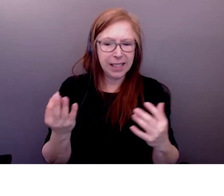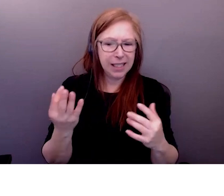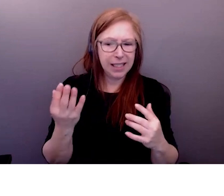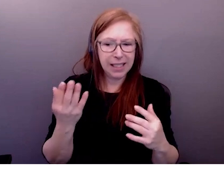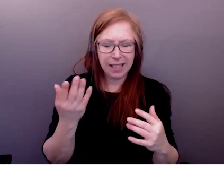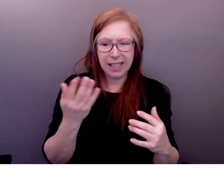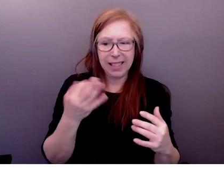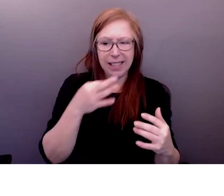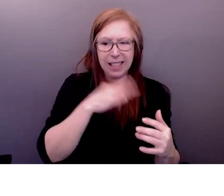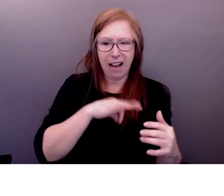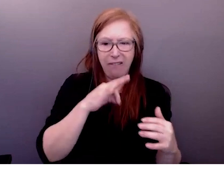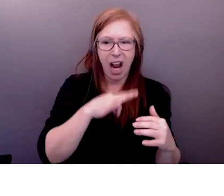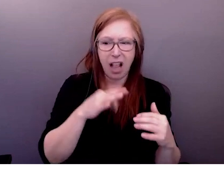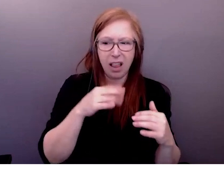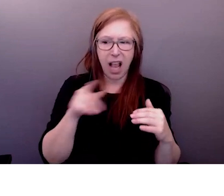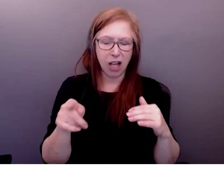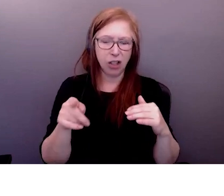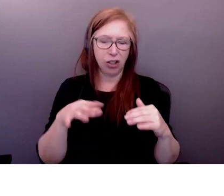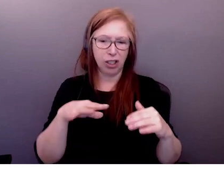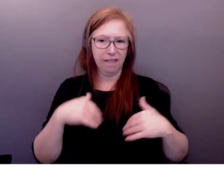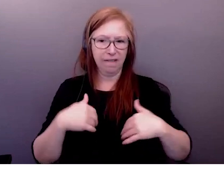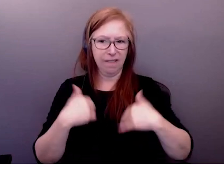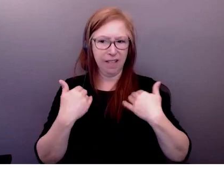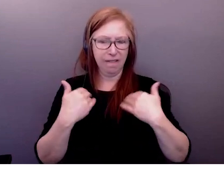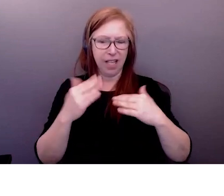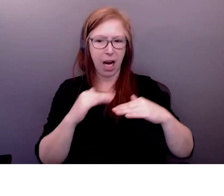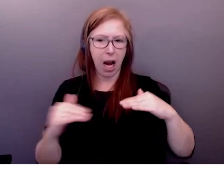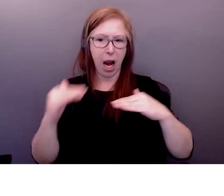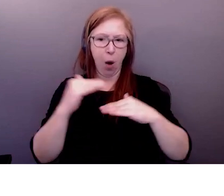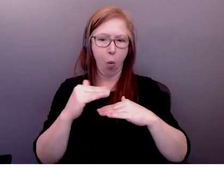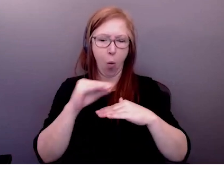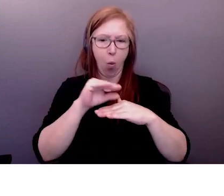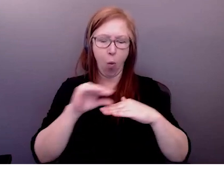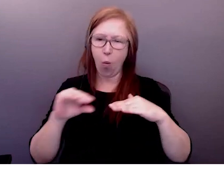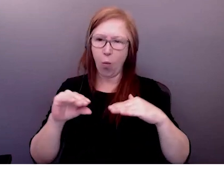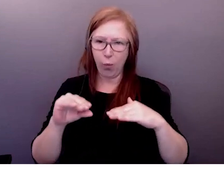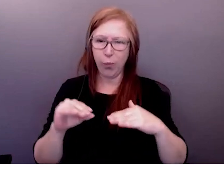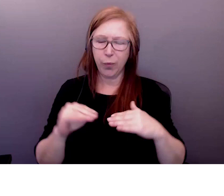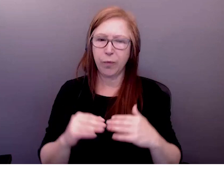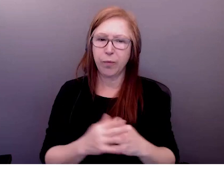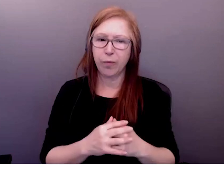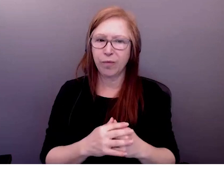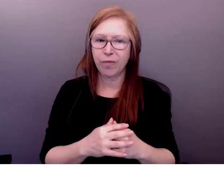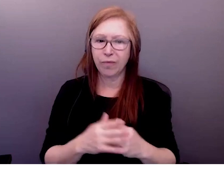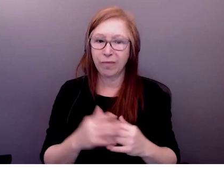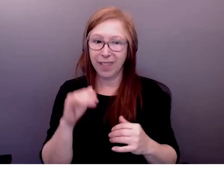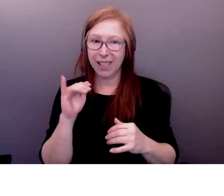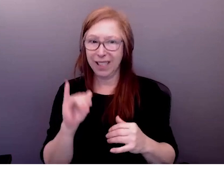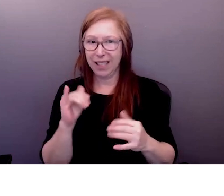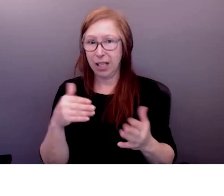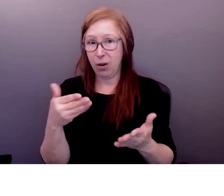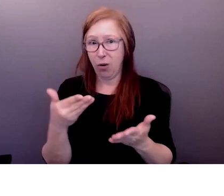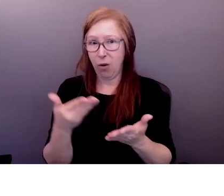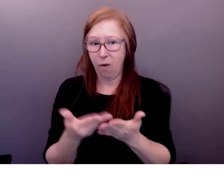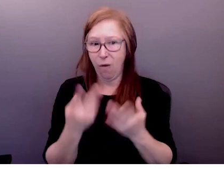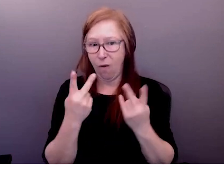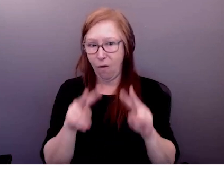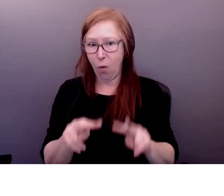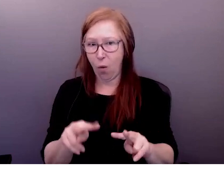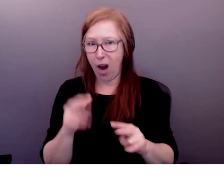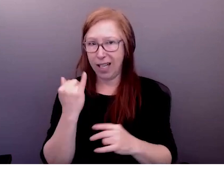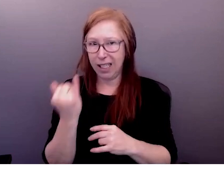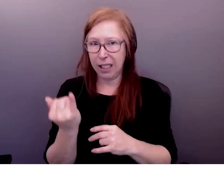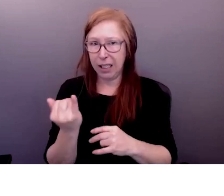fait mais à cause de ce qui se trouve en bas de cette médaille il s'agit de termes comme vulnérables